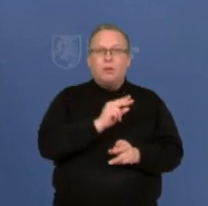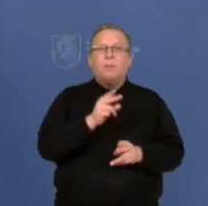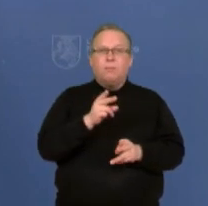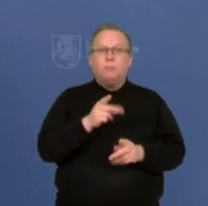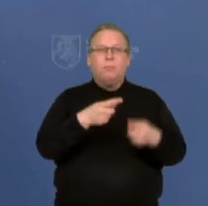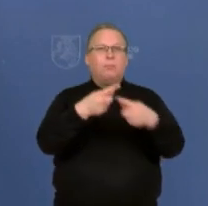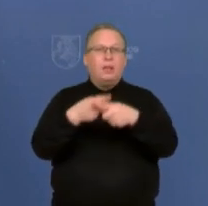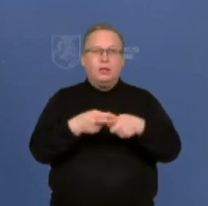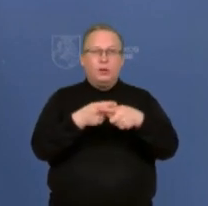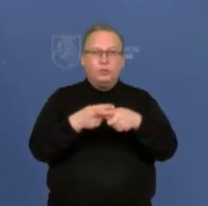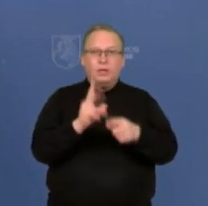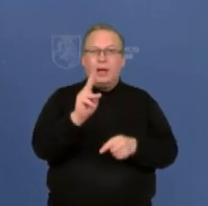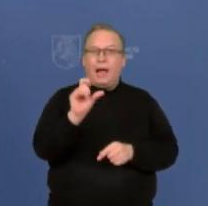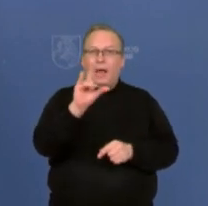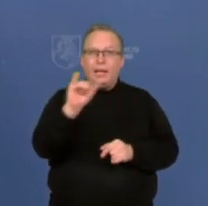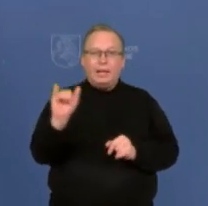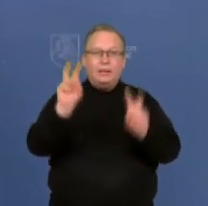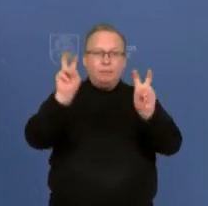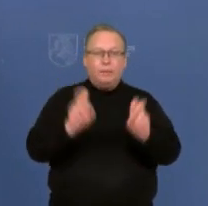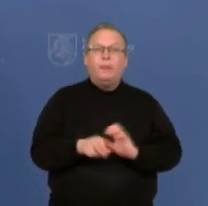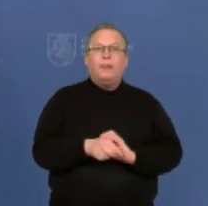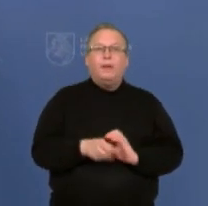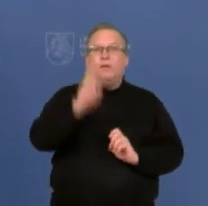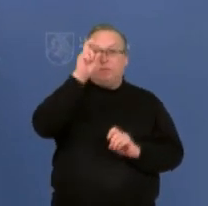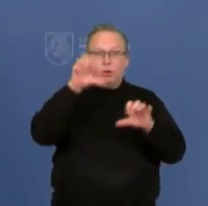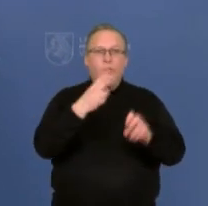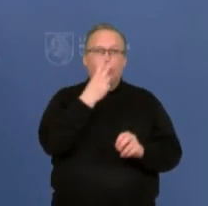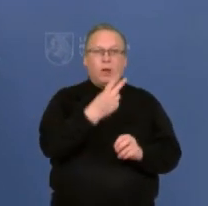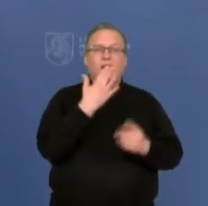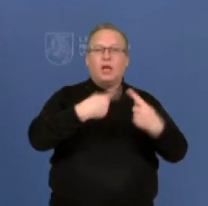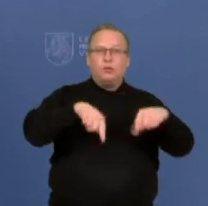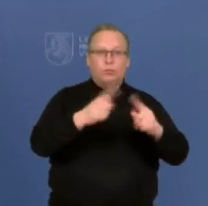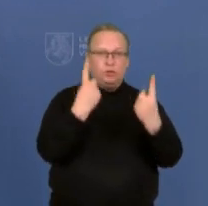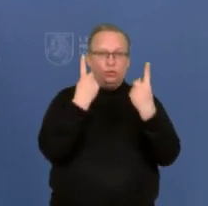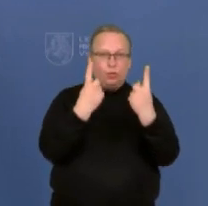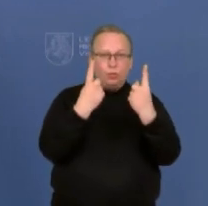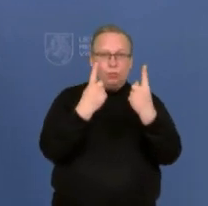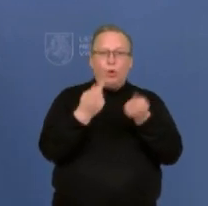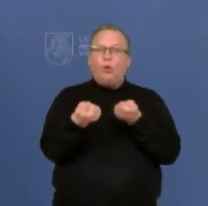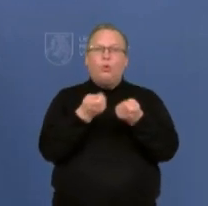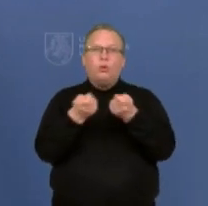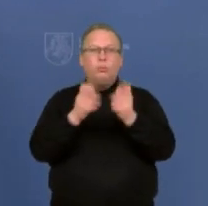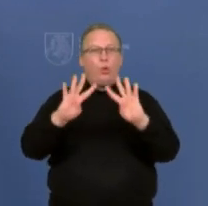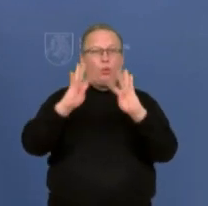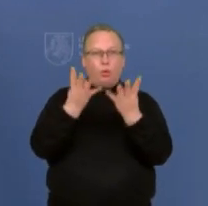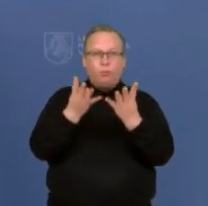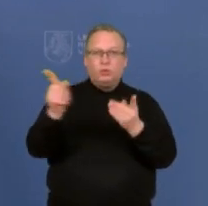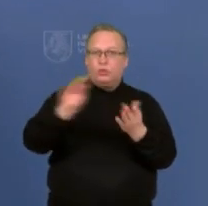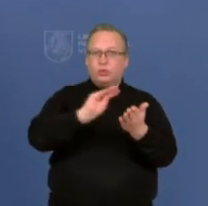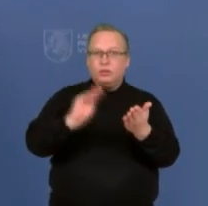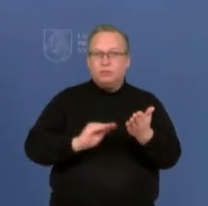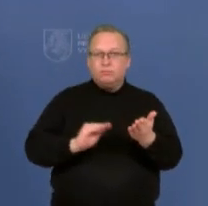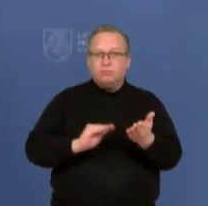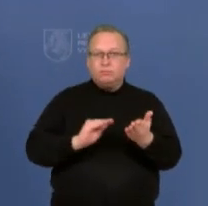Vėriausybė pirmiausia rėmėsi nacionaliniam saugumui svarbių objektų koordinavimo komisijos išvadomis